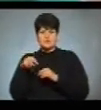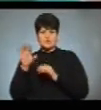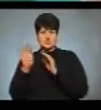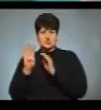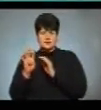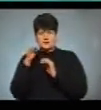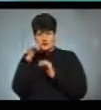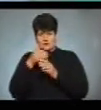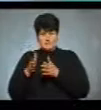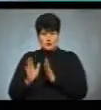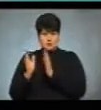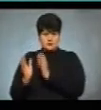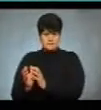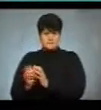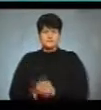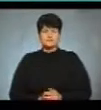народження.